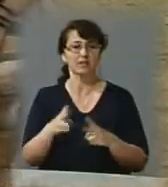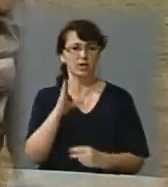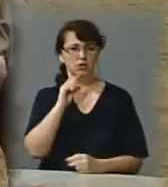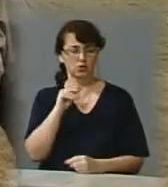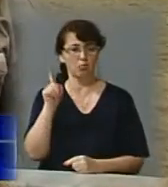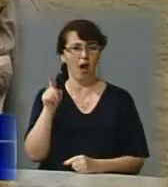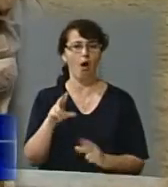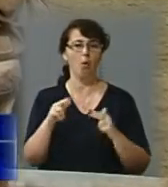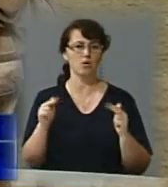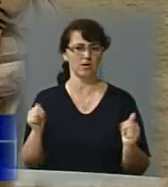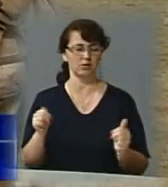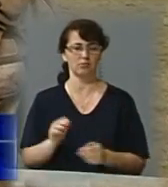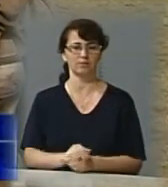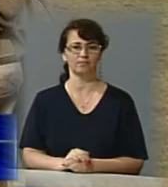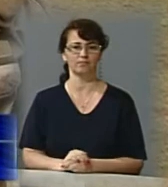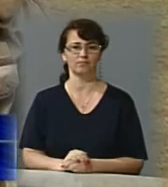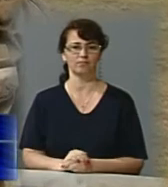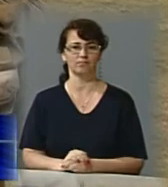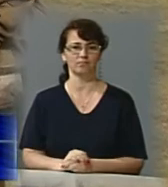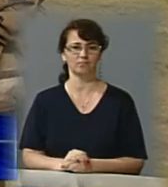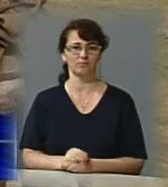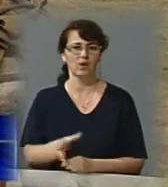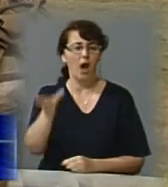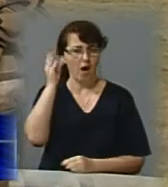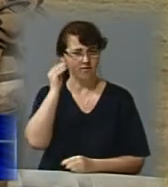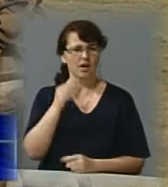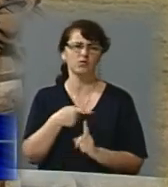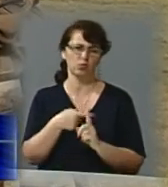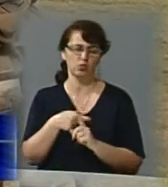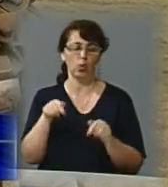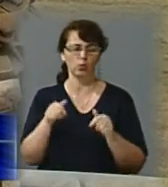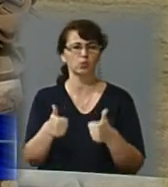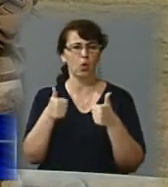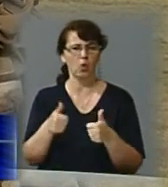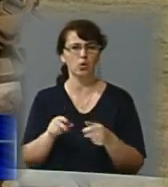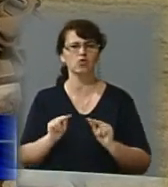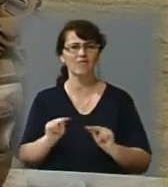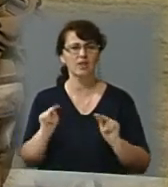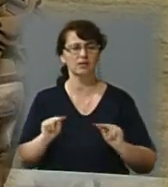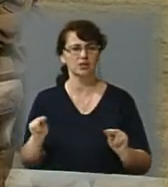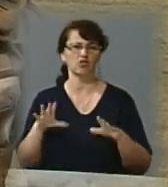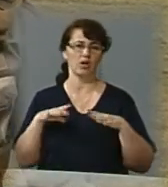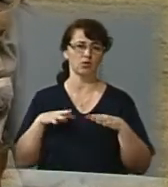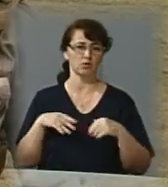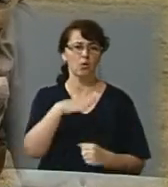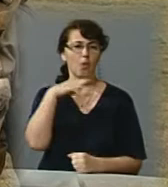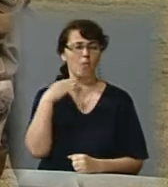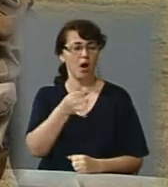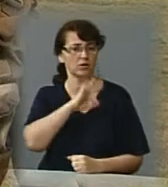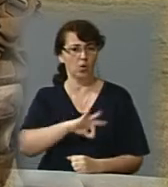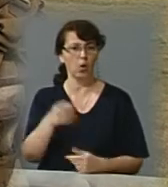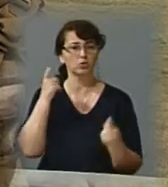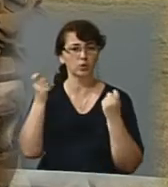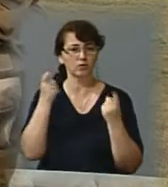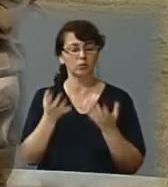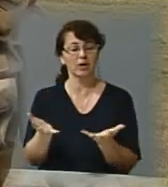Враження у мене позитивні. Тут хороші викладачі та інструктори. Багато корисної інформації для себе